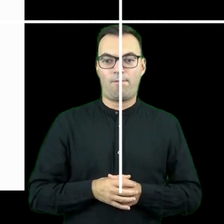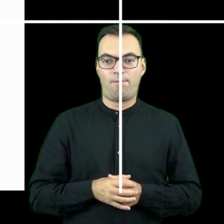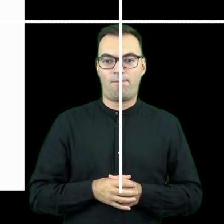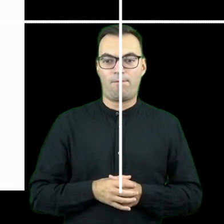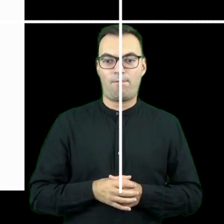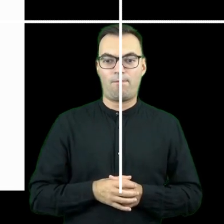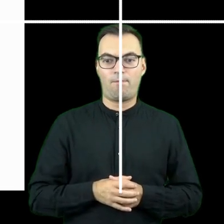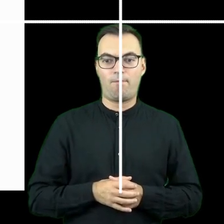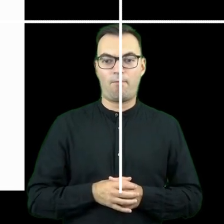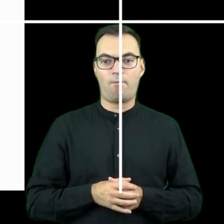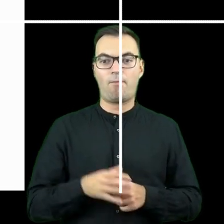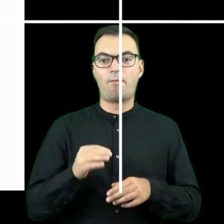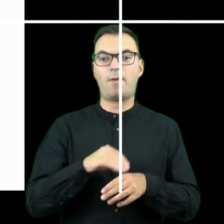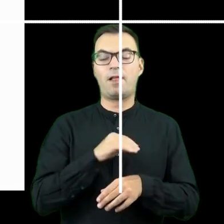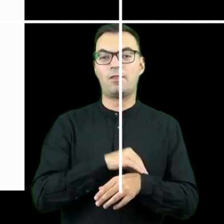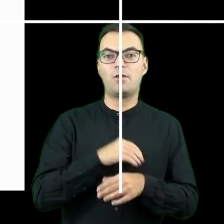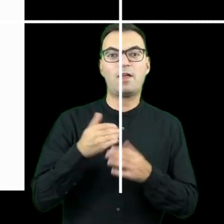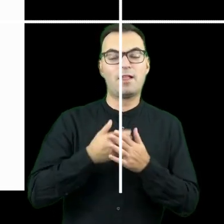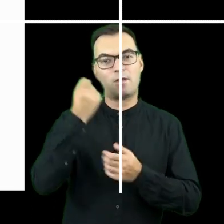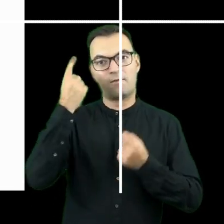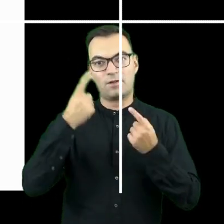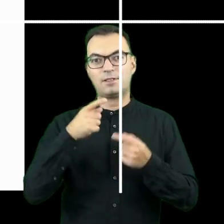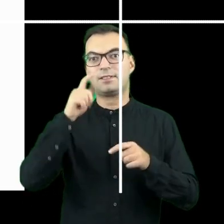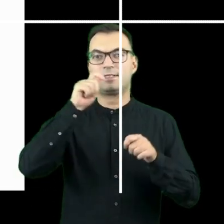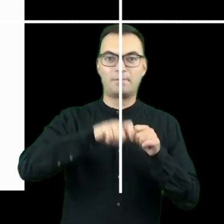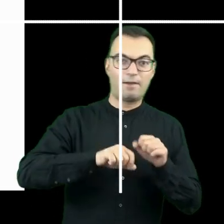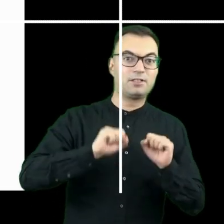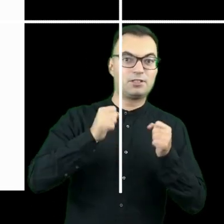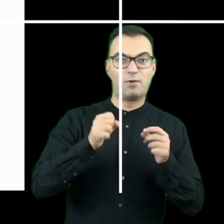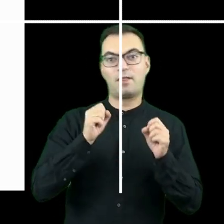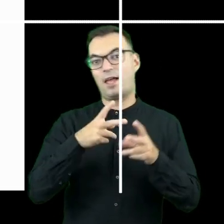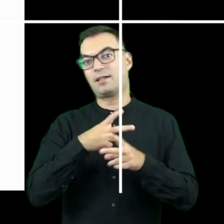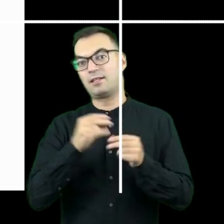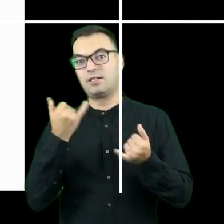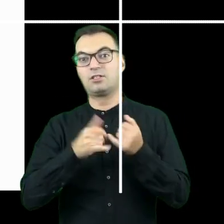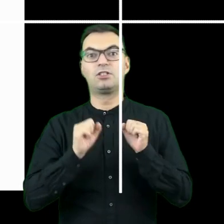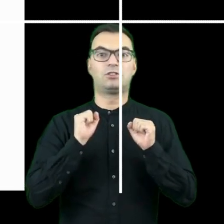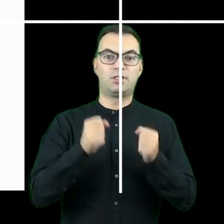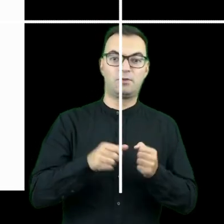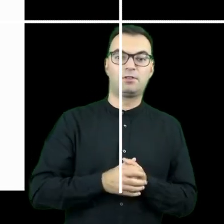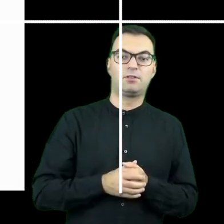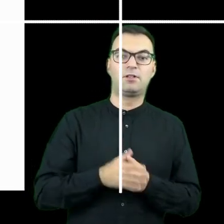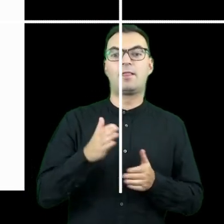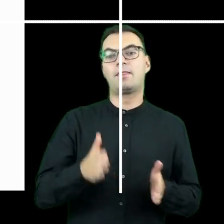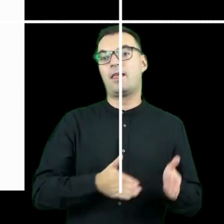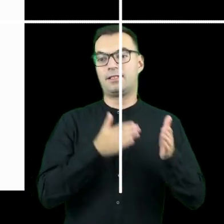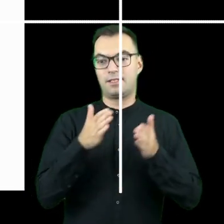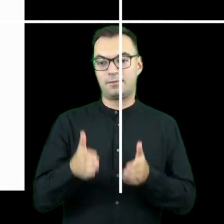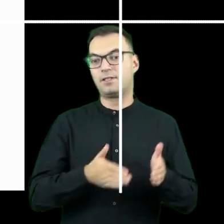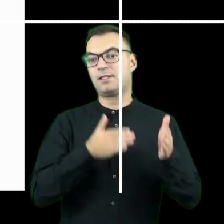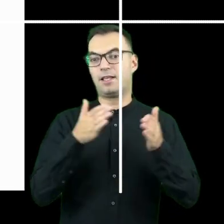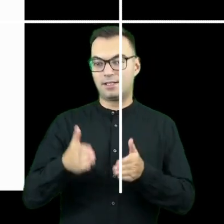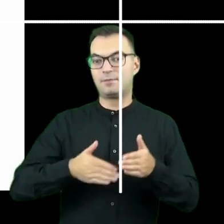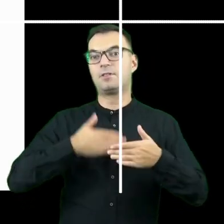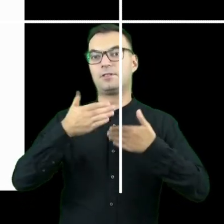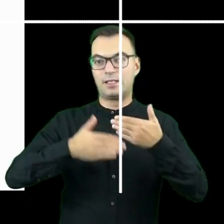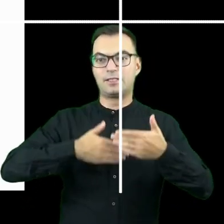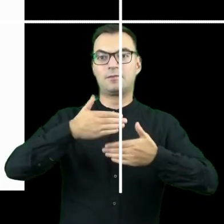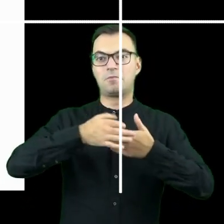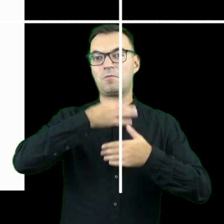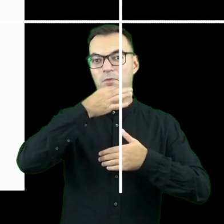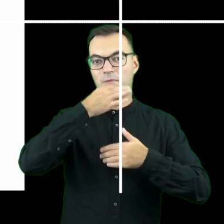ta jakby metoda innowacyjności, w której wprowadza coś się sprawdza, czy to działa. Jeżeli to działa, to się wprowadza kolejną rzecz, jeżeli nie działa, to się to